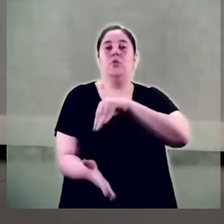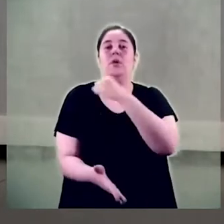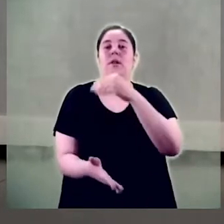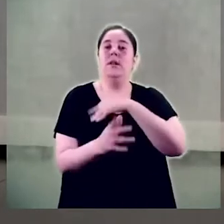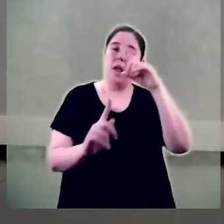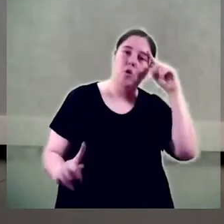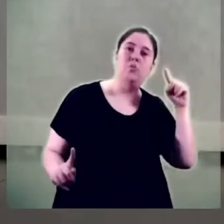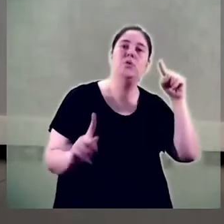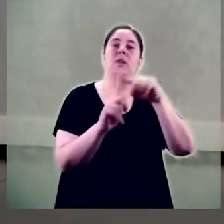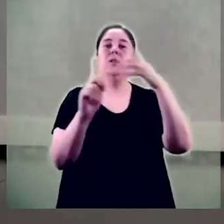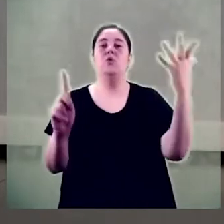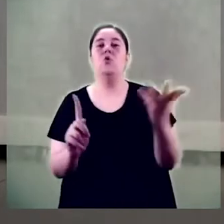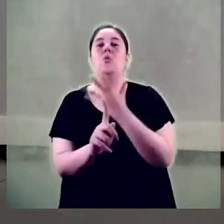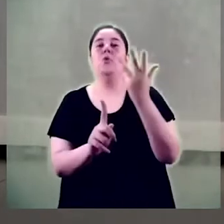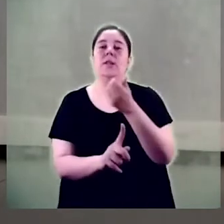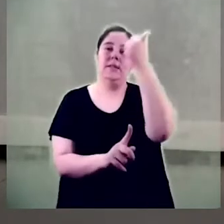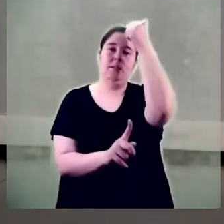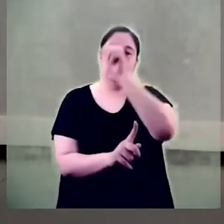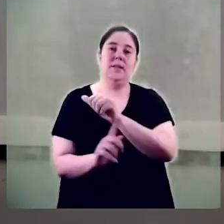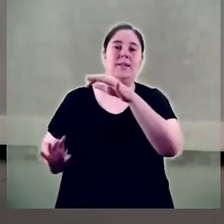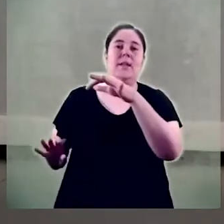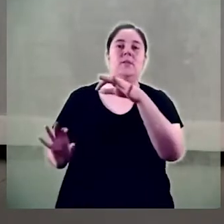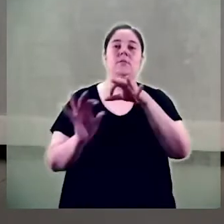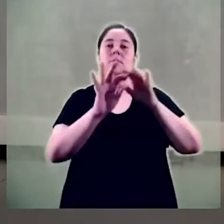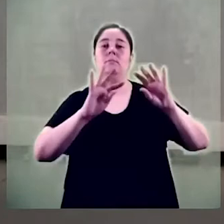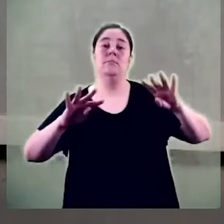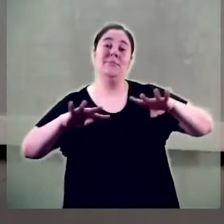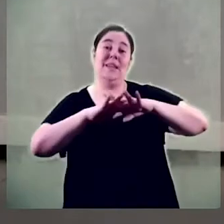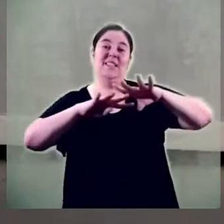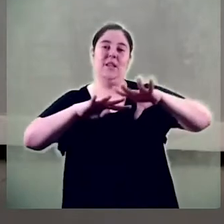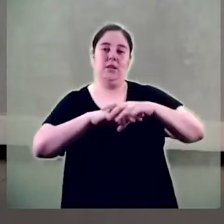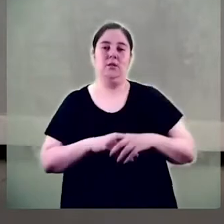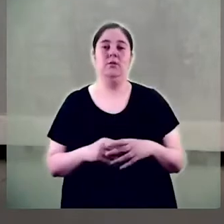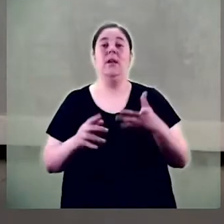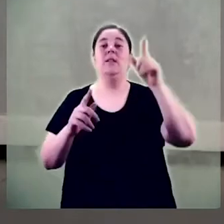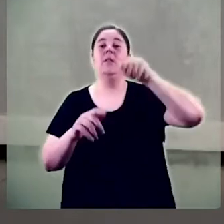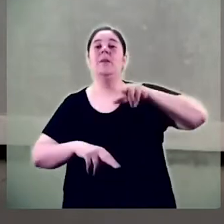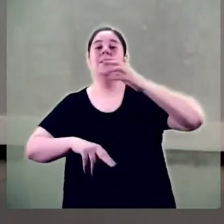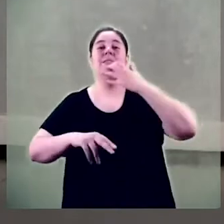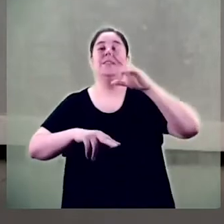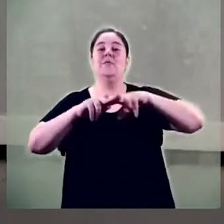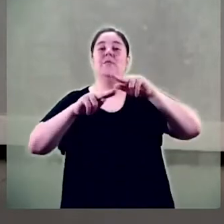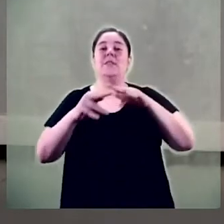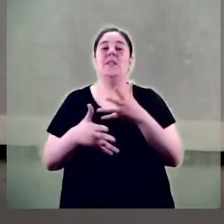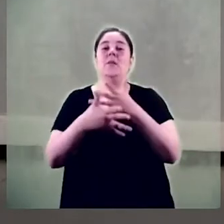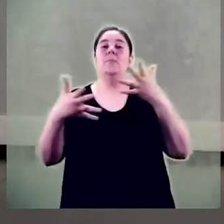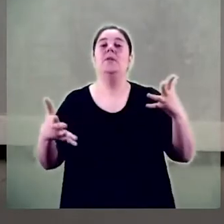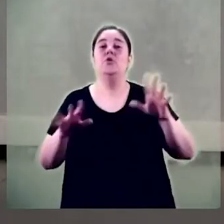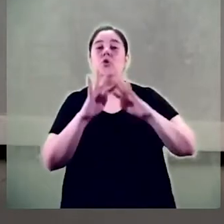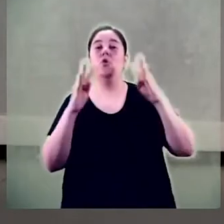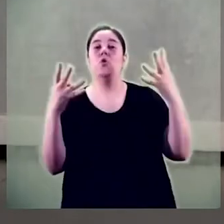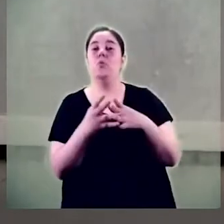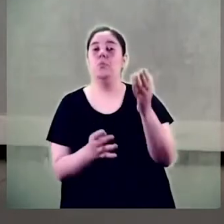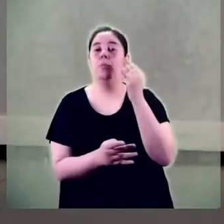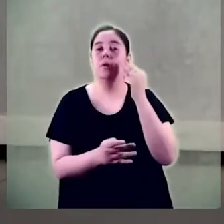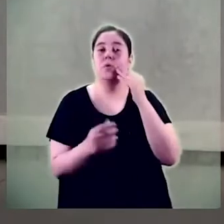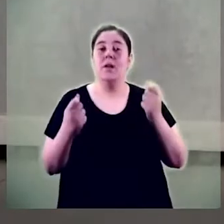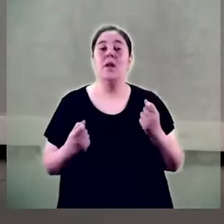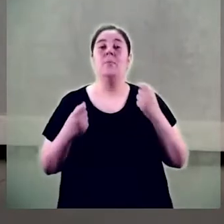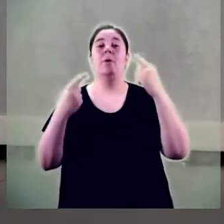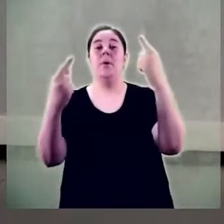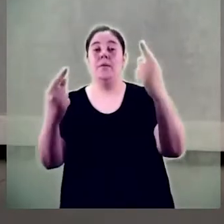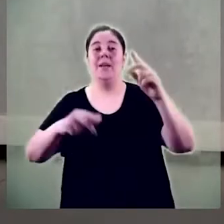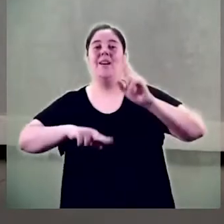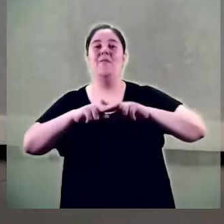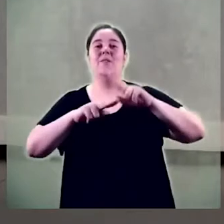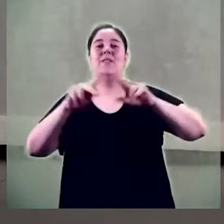violències masclistes a les xarxes. En aquest context de la festa major virtual es va organitzar per primera vegada el Festival de Música Feminista